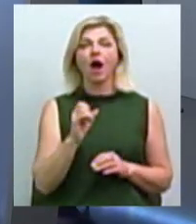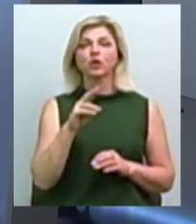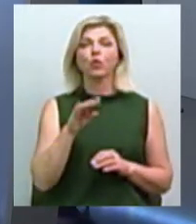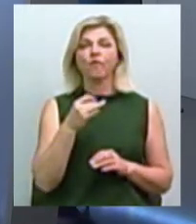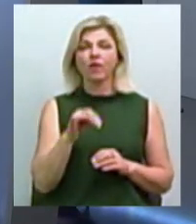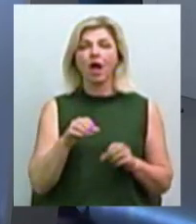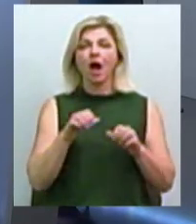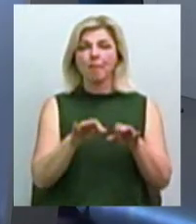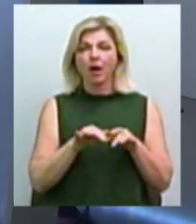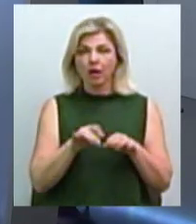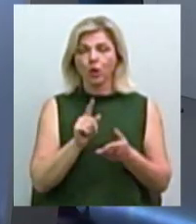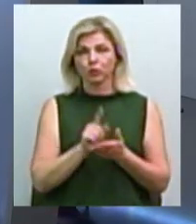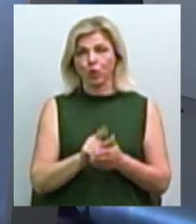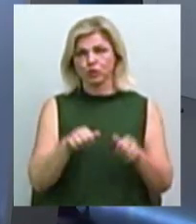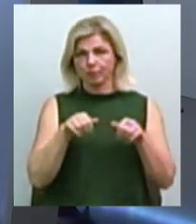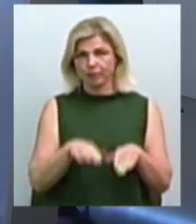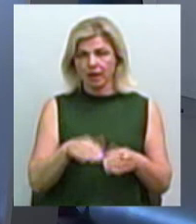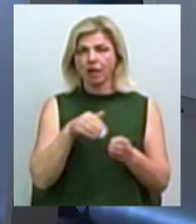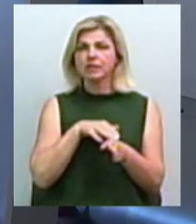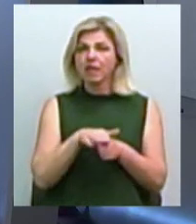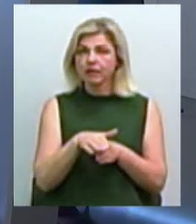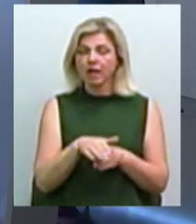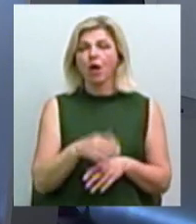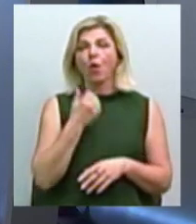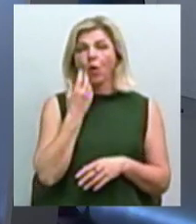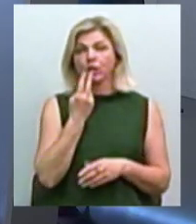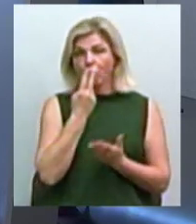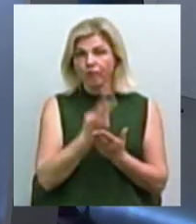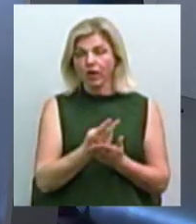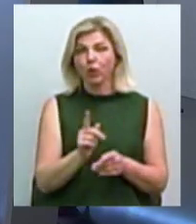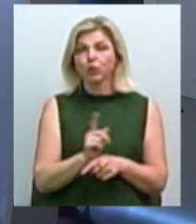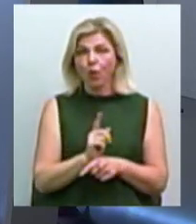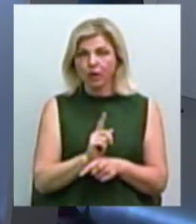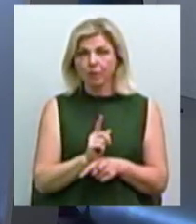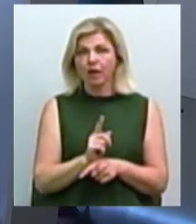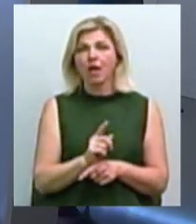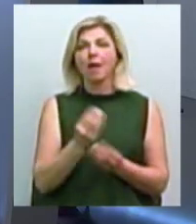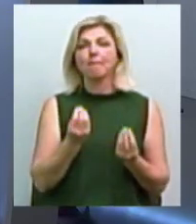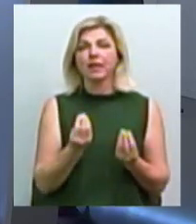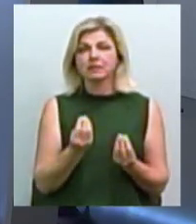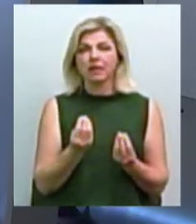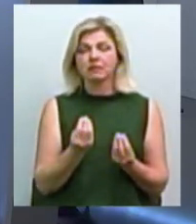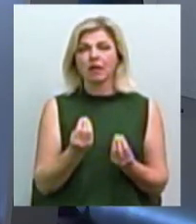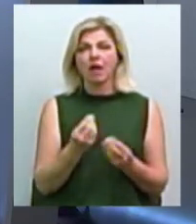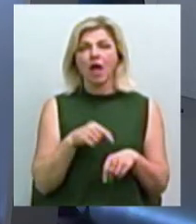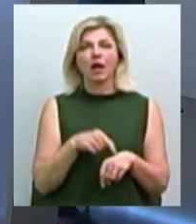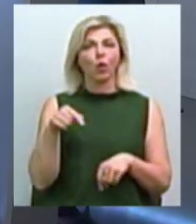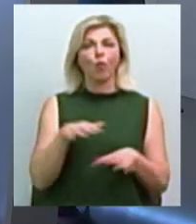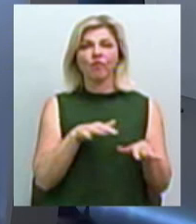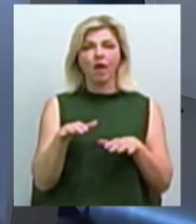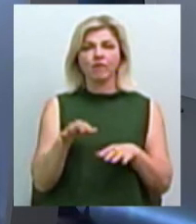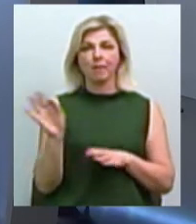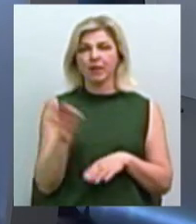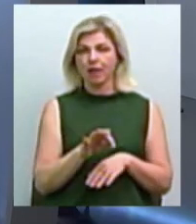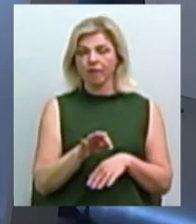мали прийняти в цілому. І коли ми побачили ті норми, які там були виписані, бізнес відреагував миттєво. Я